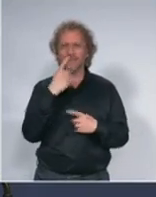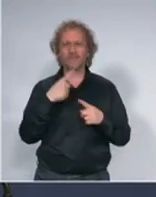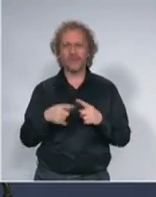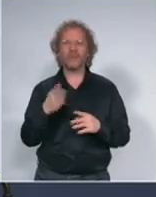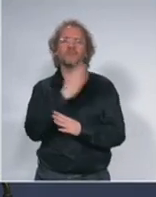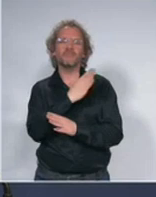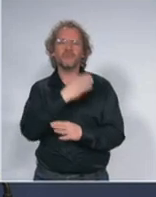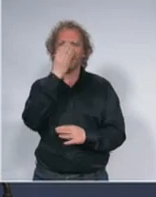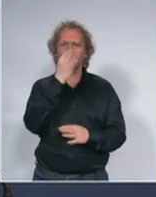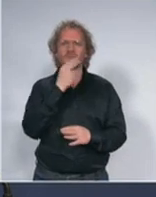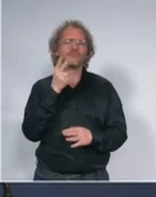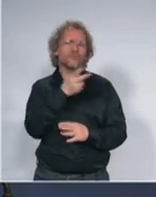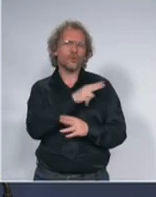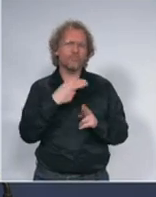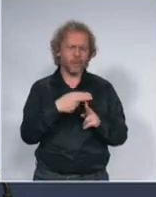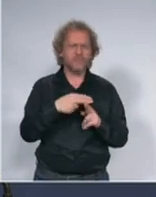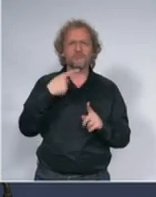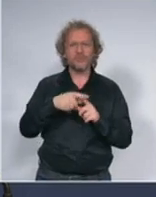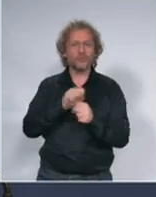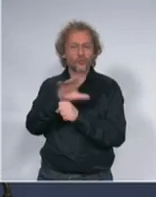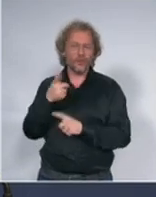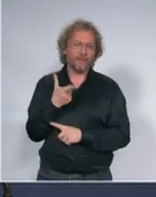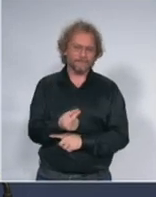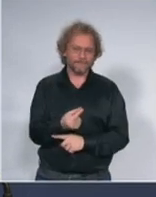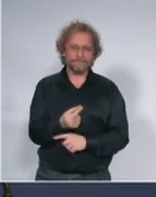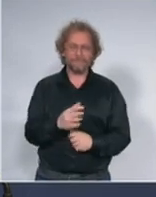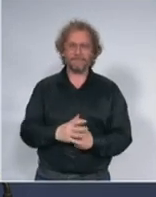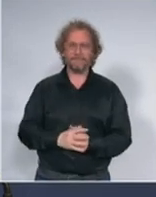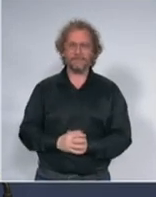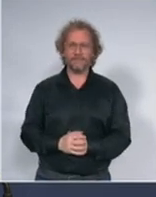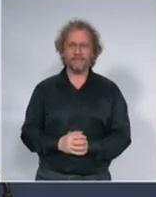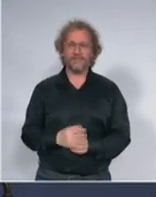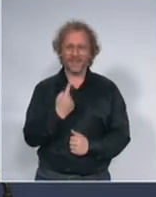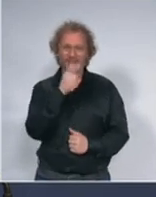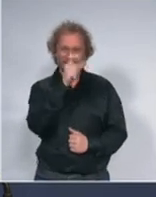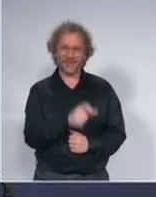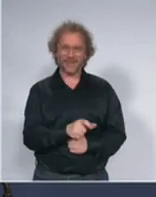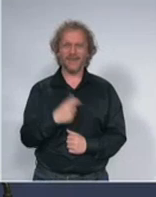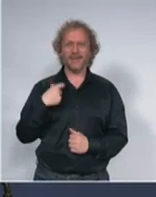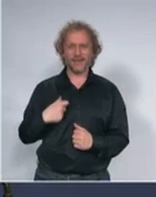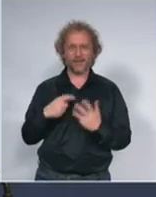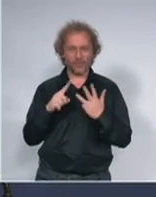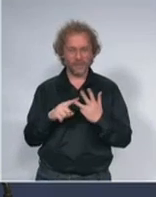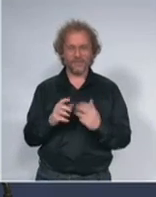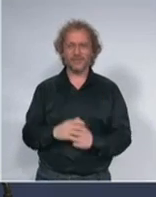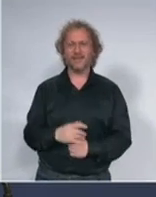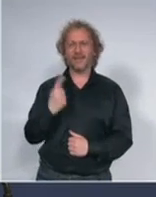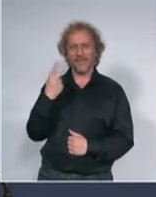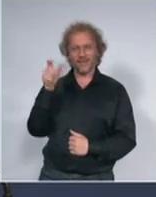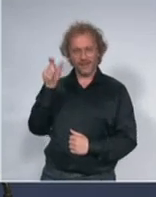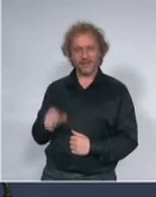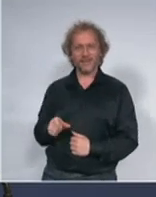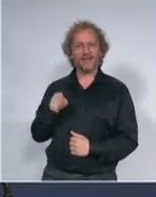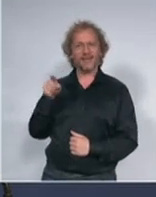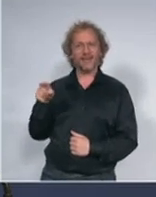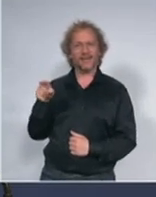jedna osoba klinički centar Kragujevac i jedna osoba u kliničkom centru Srbije na klinici za infektivne tropske